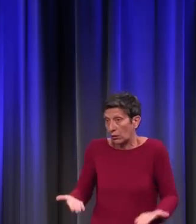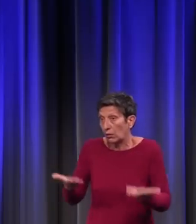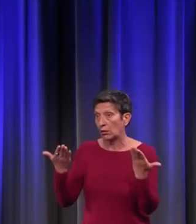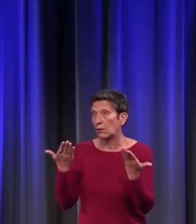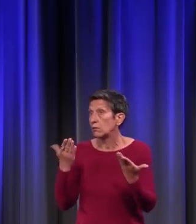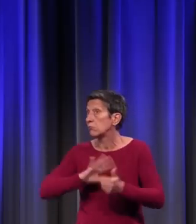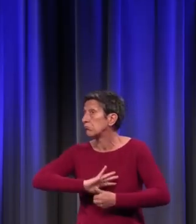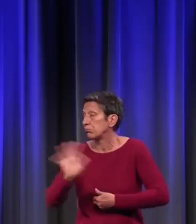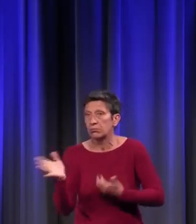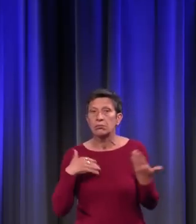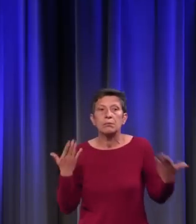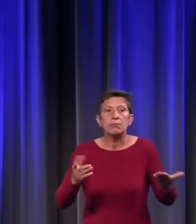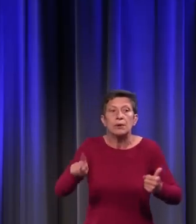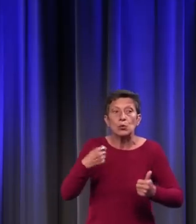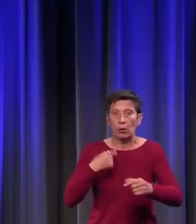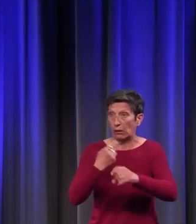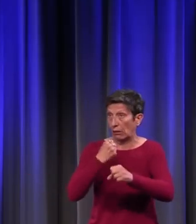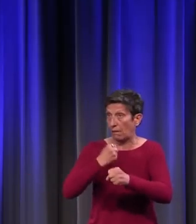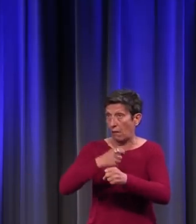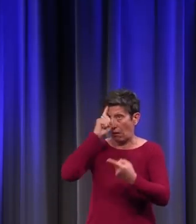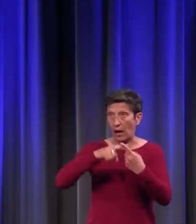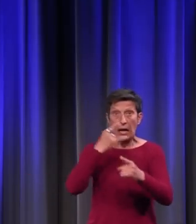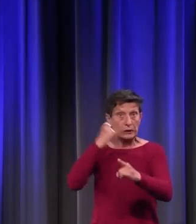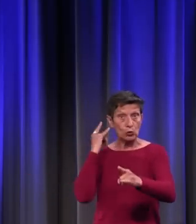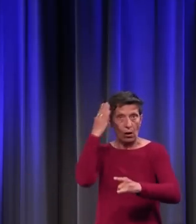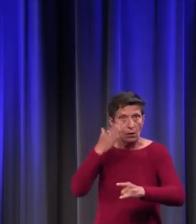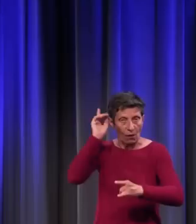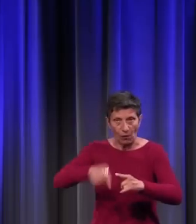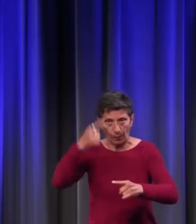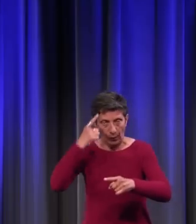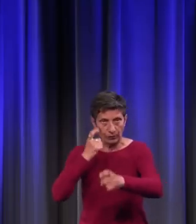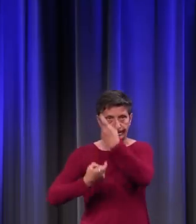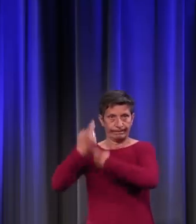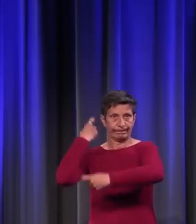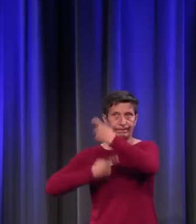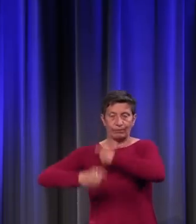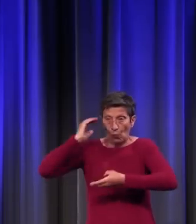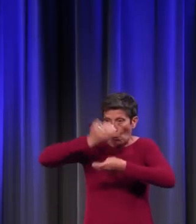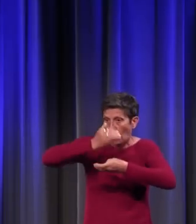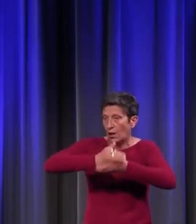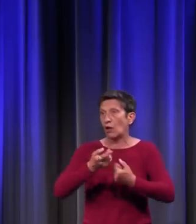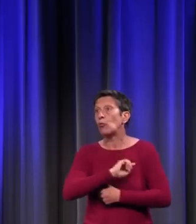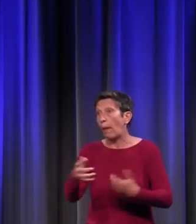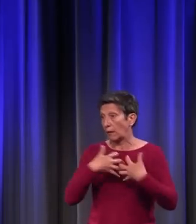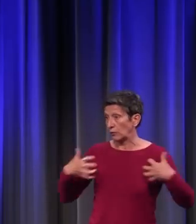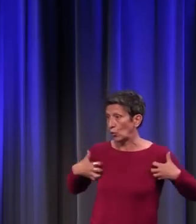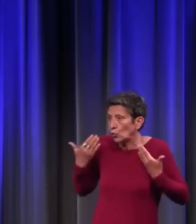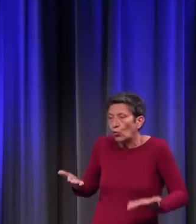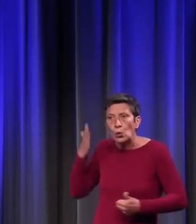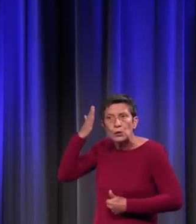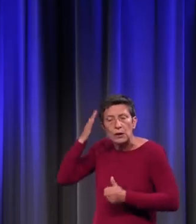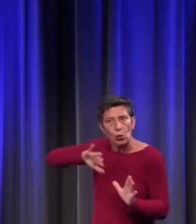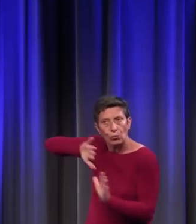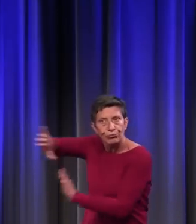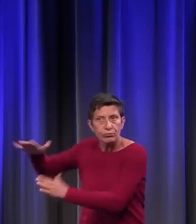'histoire des animaux, évidemment, il faut partir de la zoologie médiévale, si on est médiéviste, et pas du tout des savoirs d'aujourd'hui. Il y a